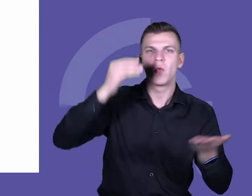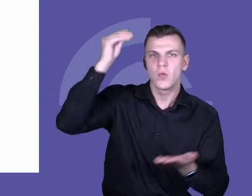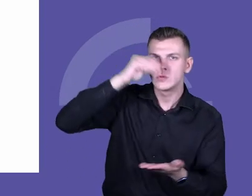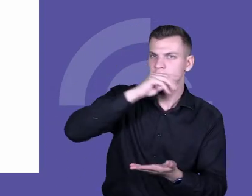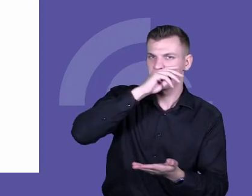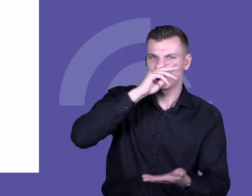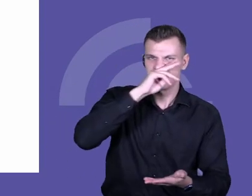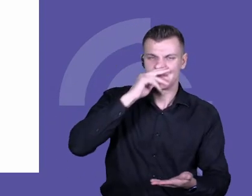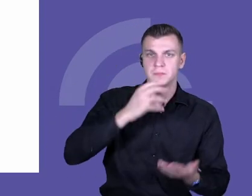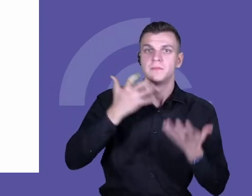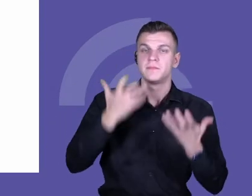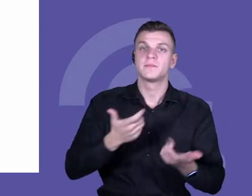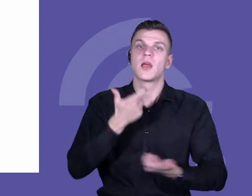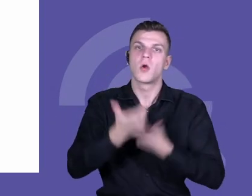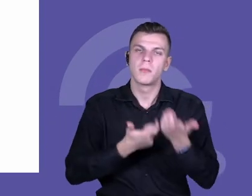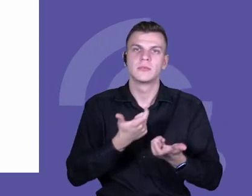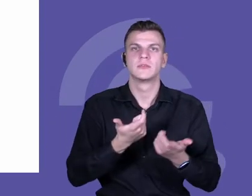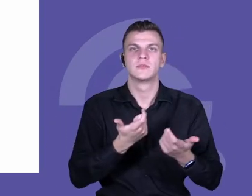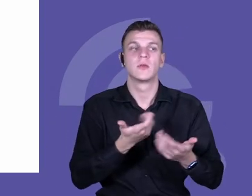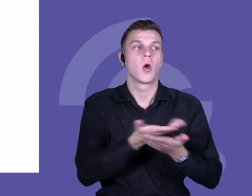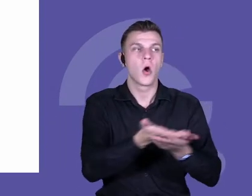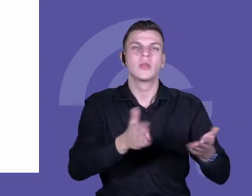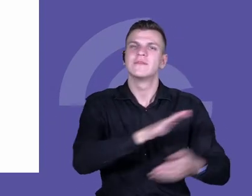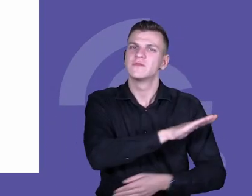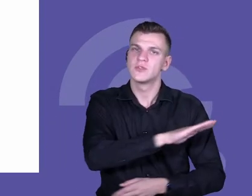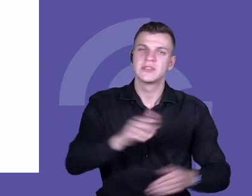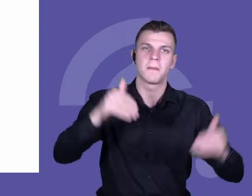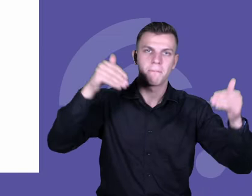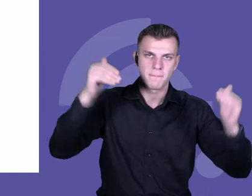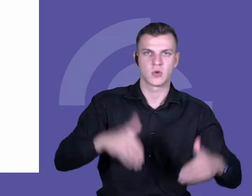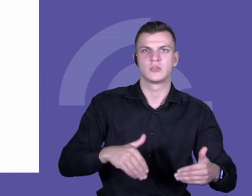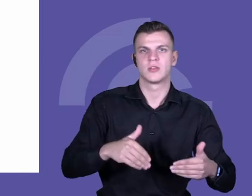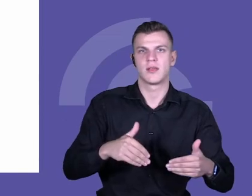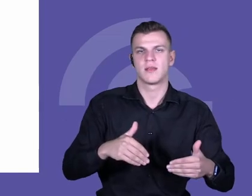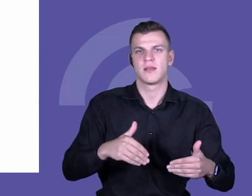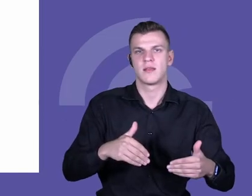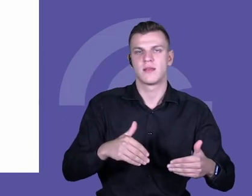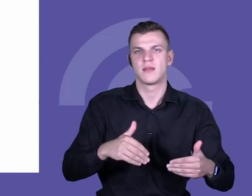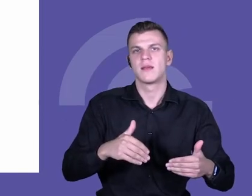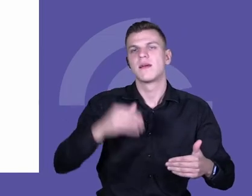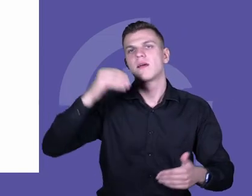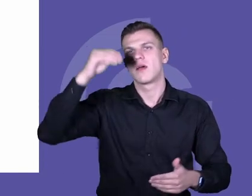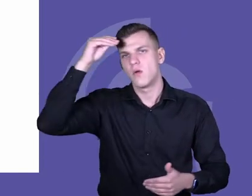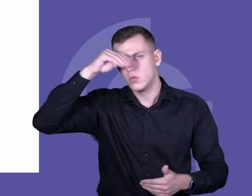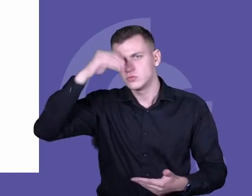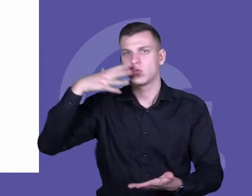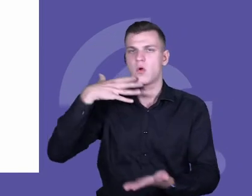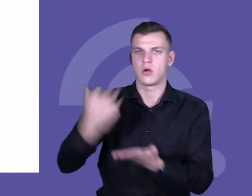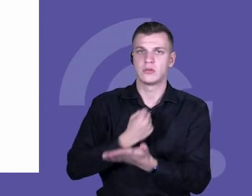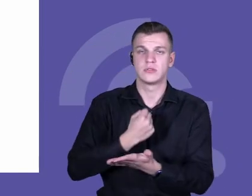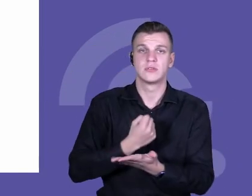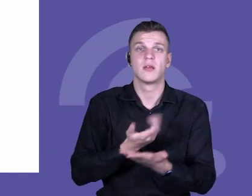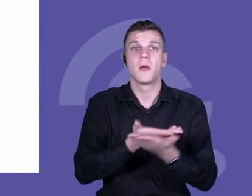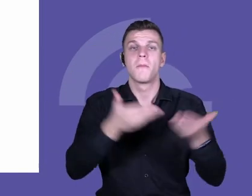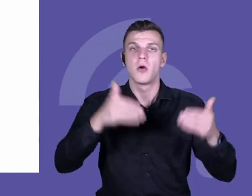Chcemy budować te szanse, te możliwości dla wszystkich członków tej społeczności kształceniowej i edukacyjnej, żeby rozwijali się